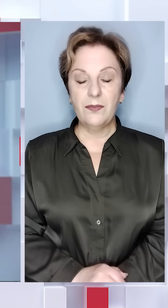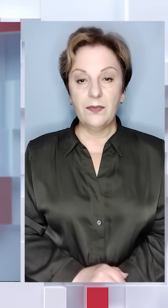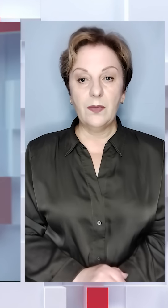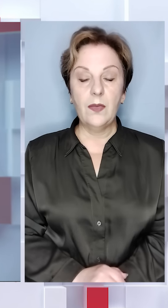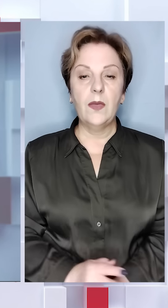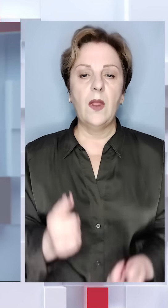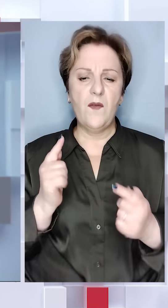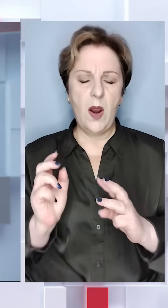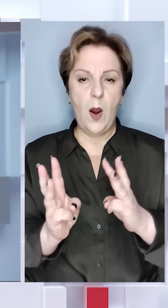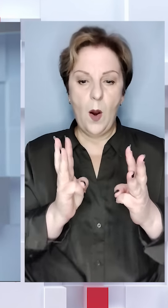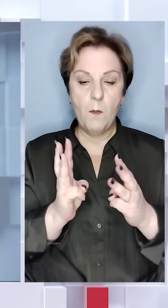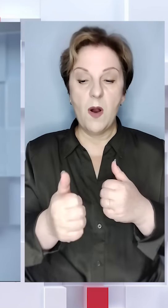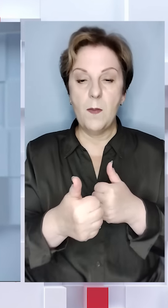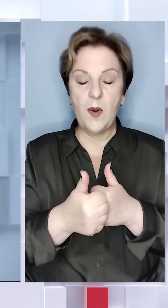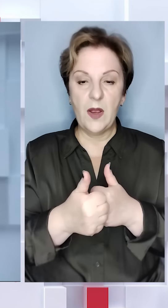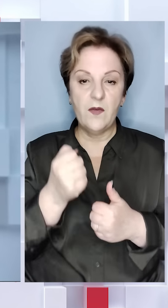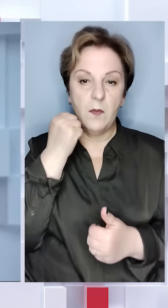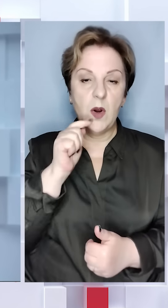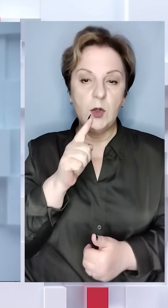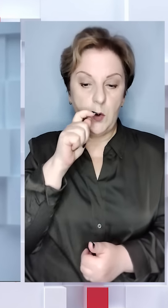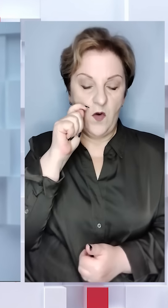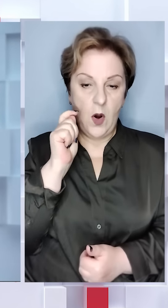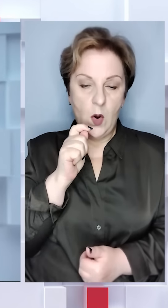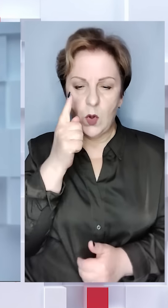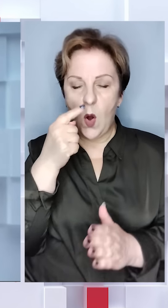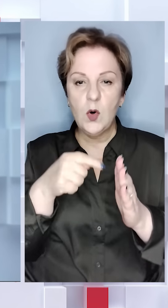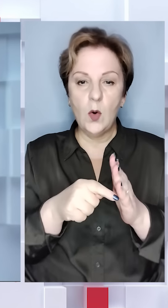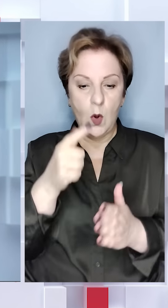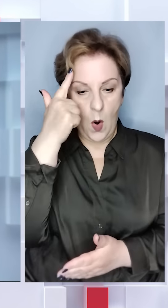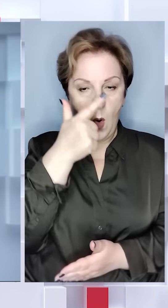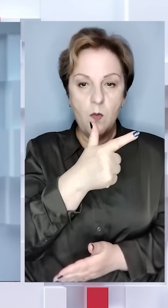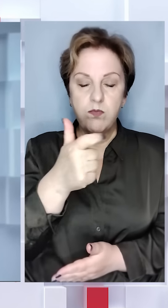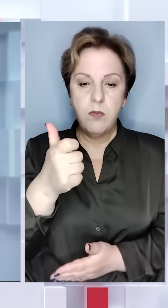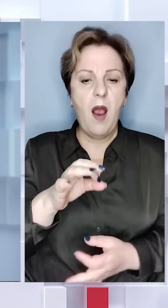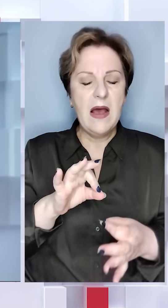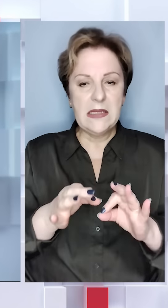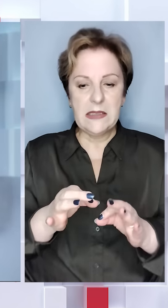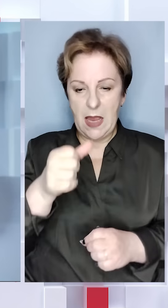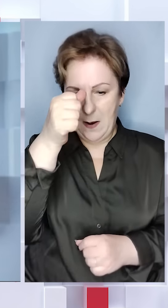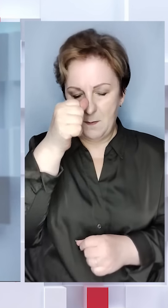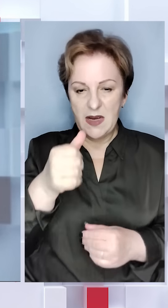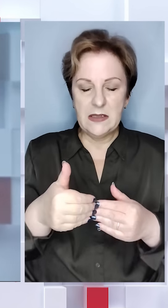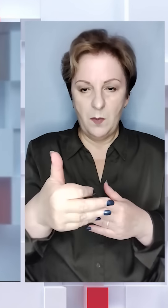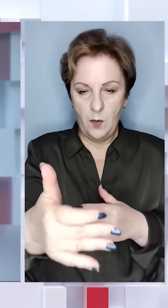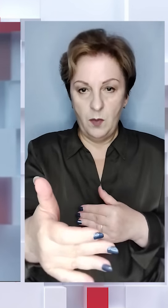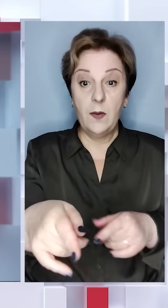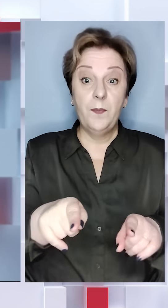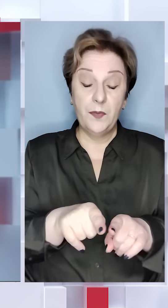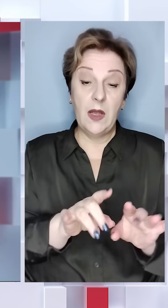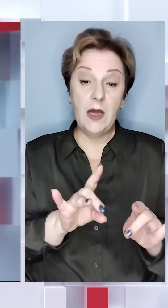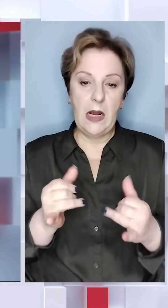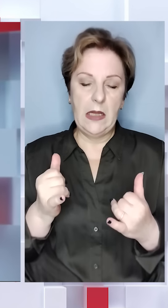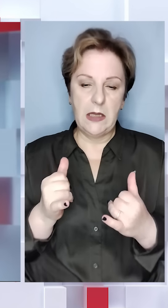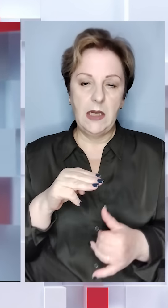Велика пожежа під Москвою і чому в українській розвідці попереджають про складний місяць попереду? Таке я